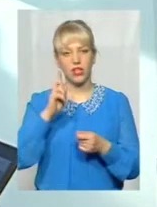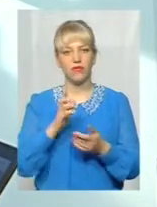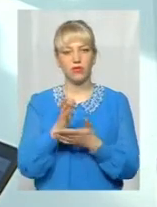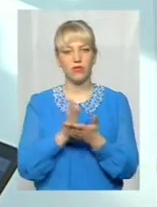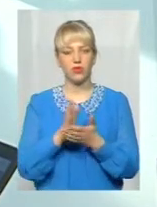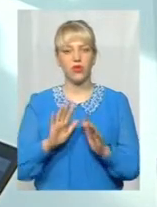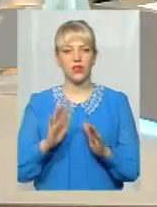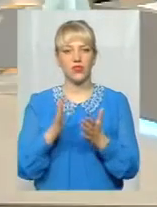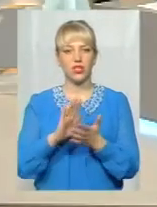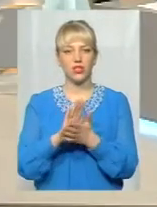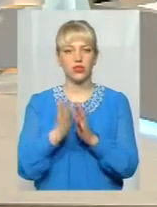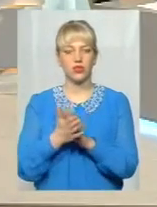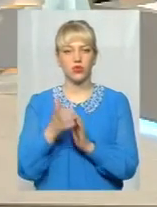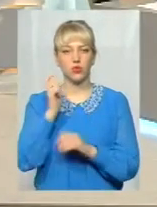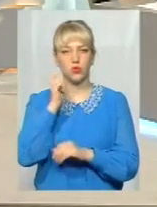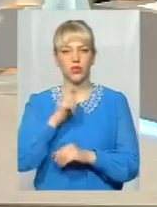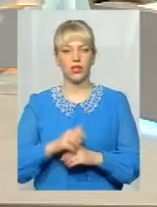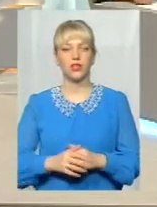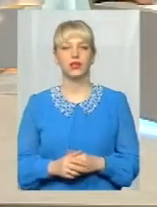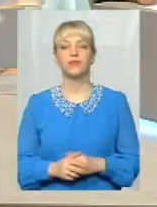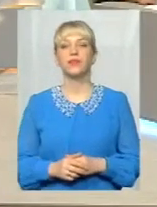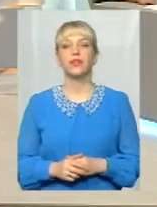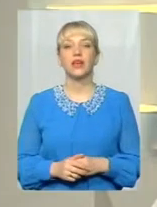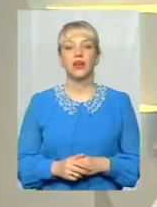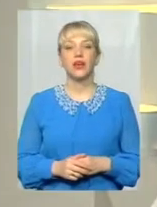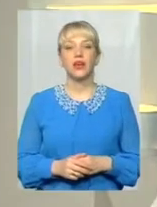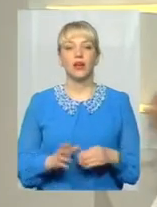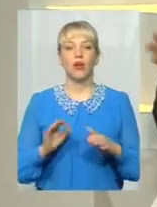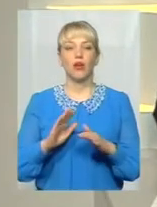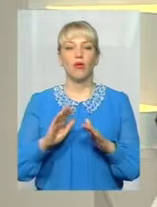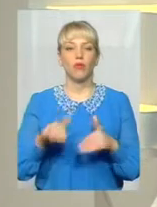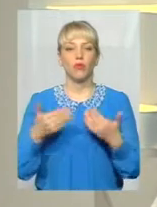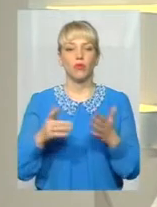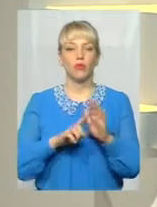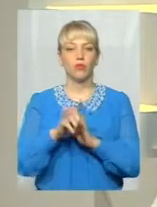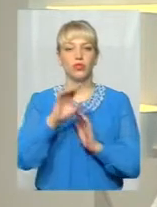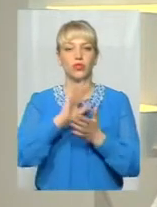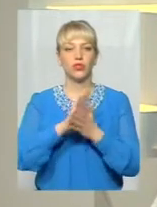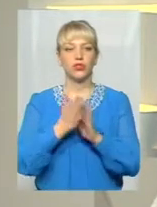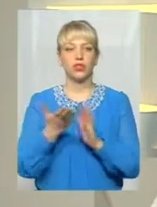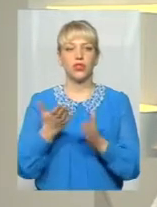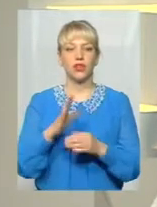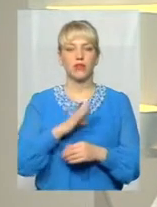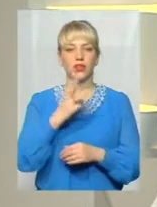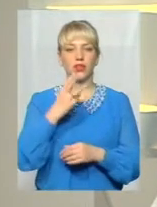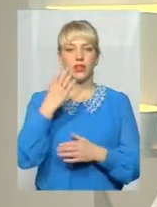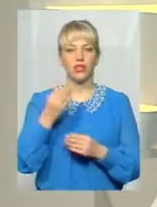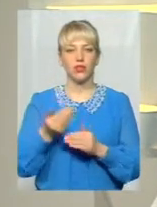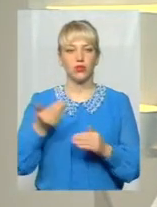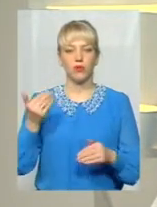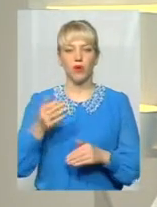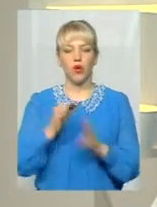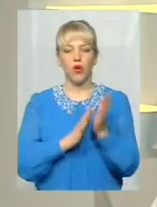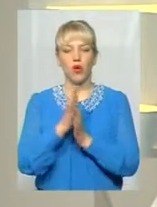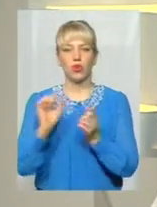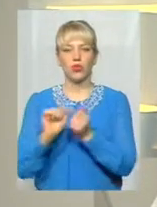Хмельницькій області. Мої вітання. Вітаю вас. Пропоную почати з ситуації, яка сталася три дні тому. Очеред і суха